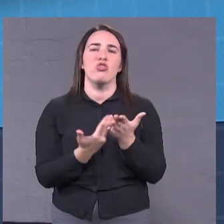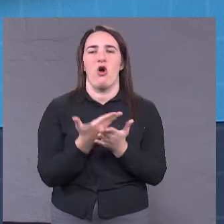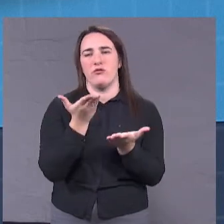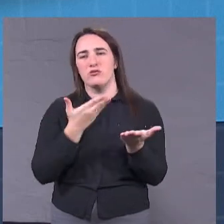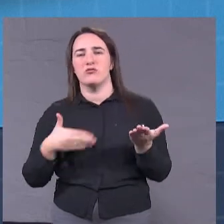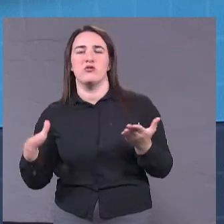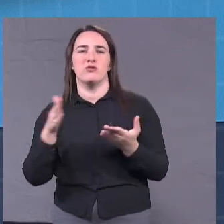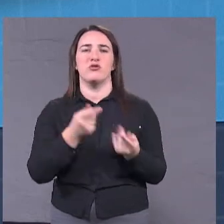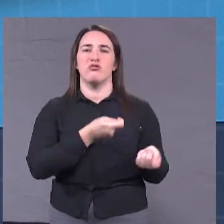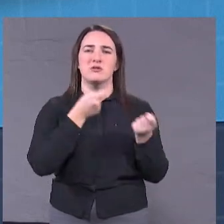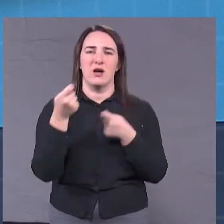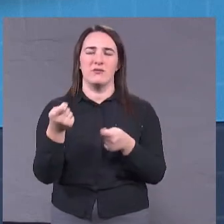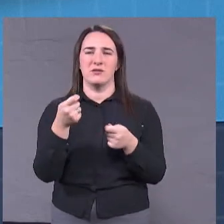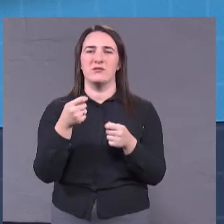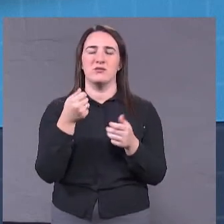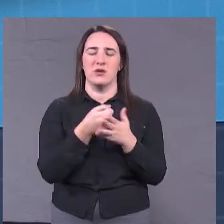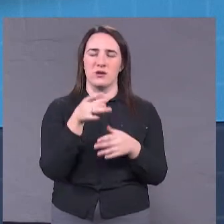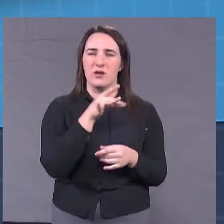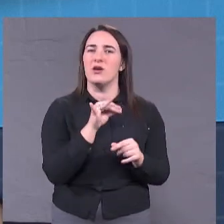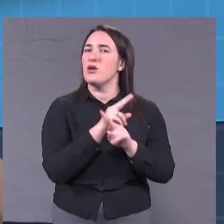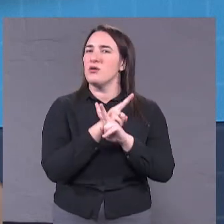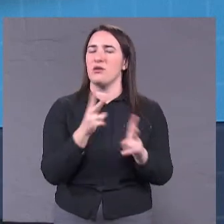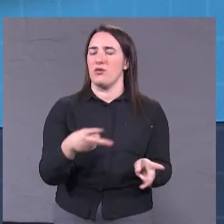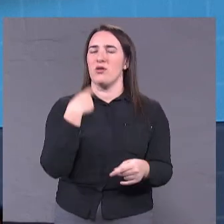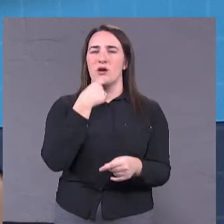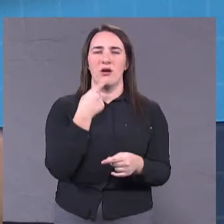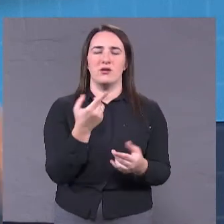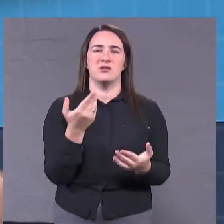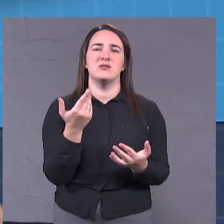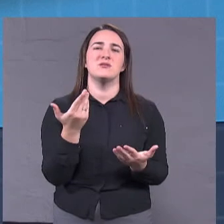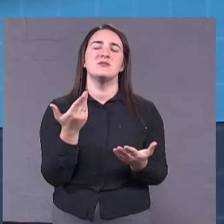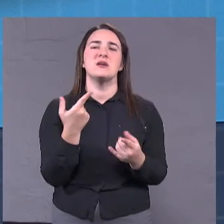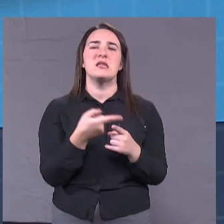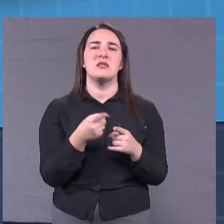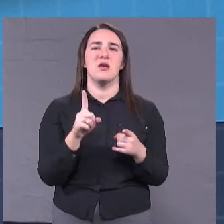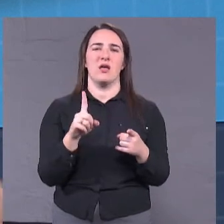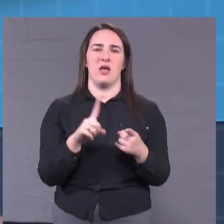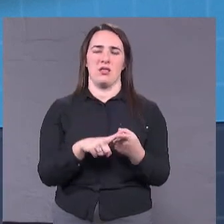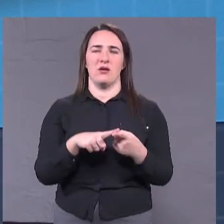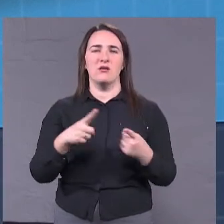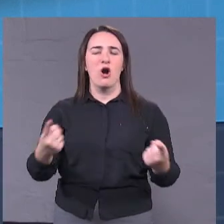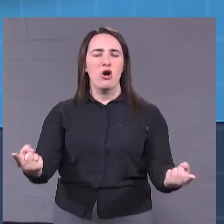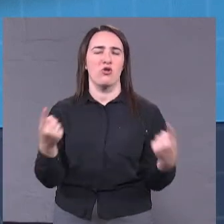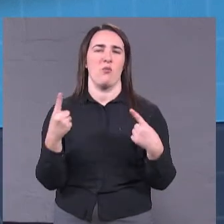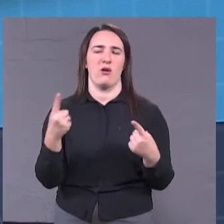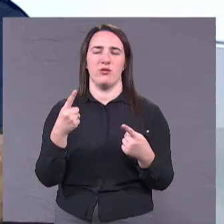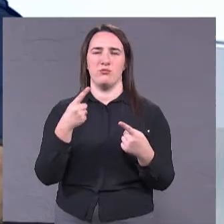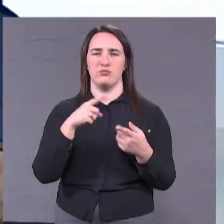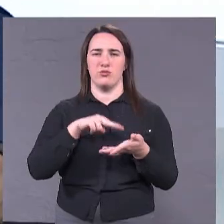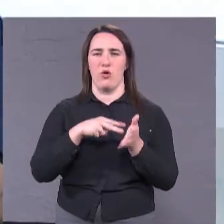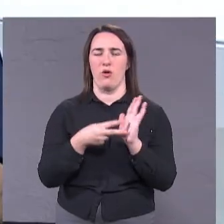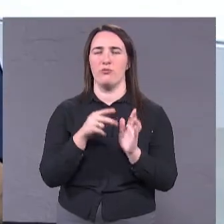данного района. Об цьому ніхто не говорить, тому що це громадні проєкти. Ну, я понимаю, що.